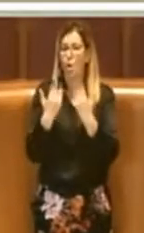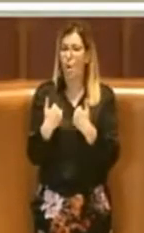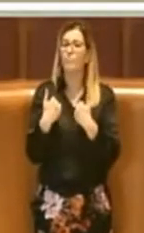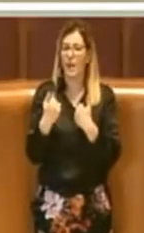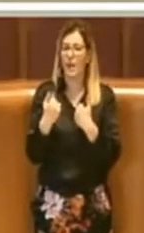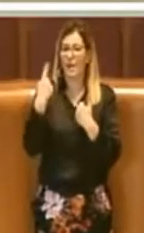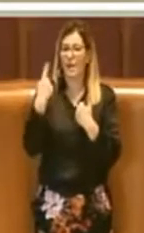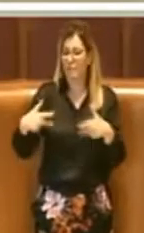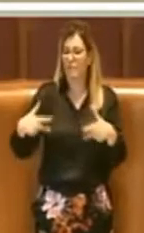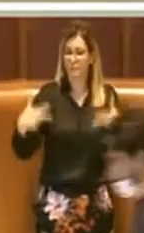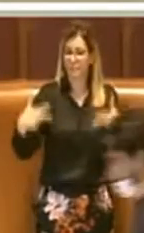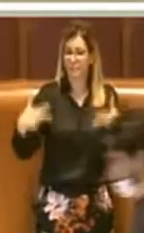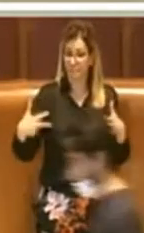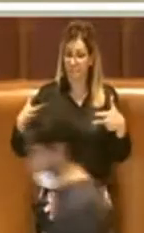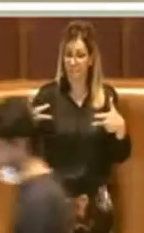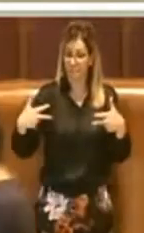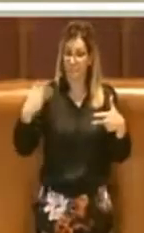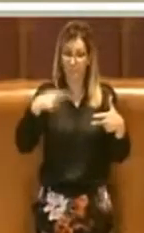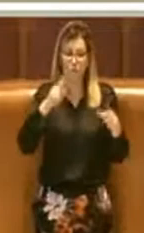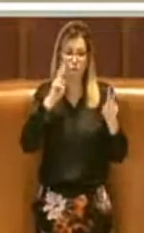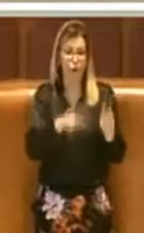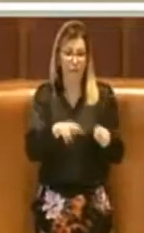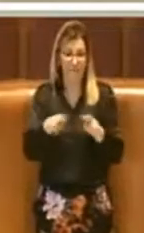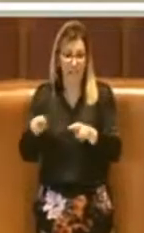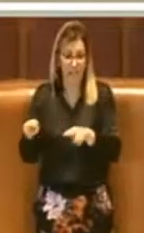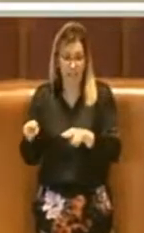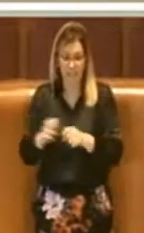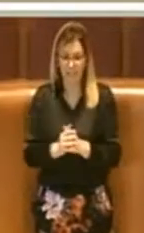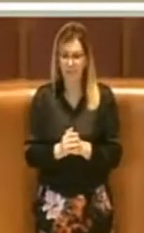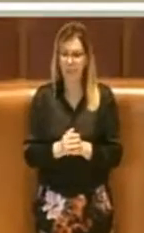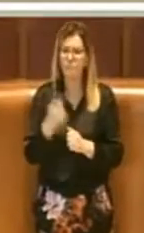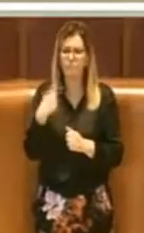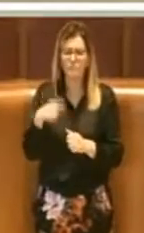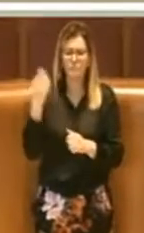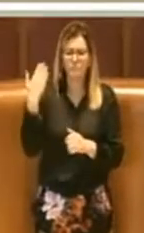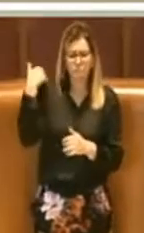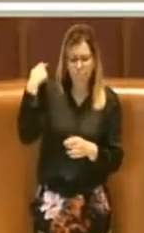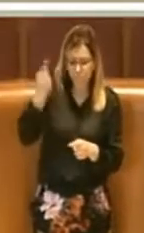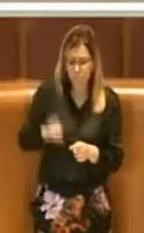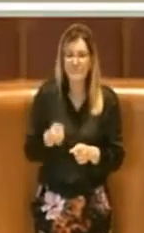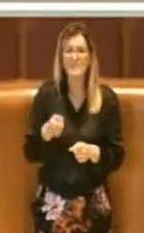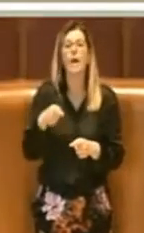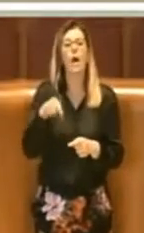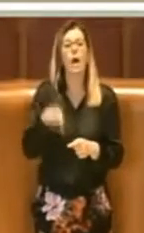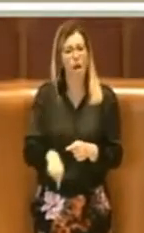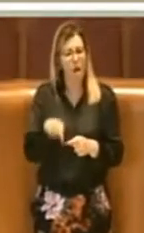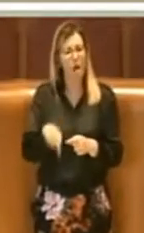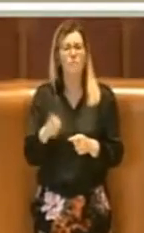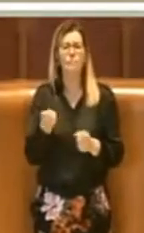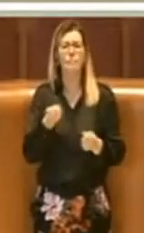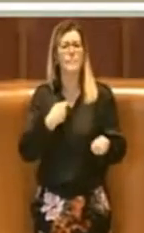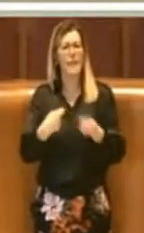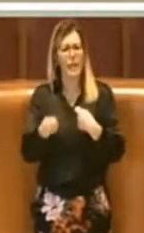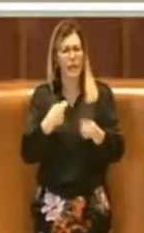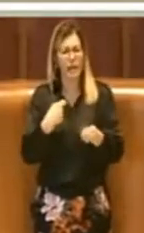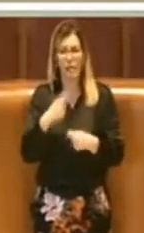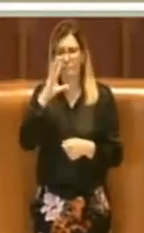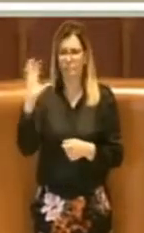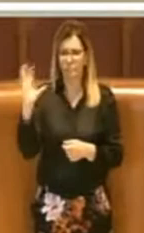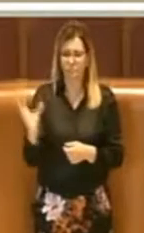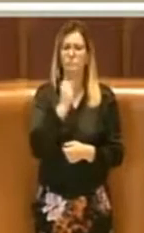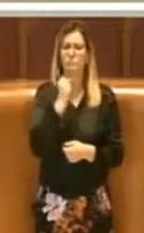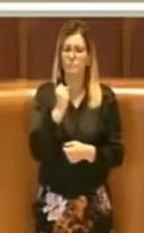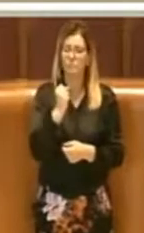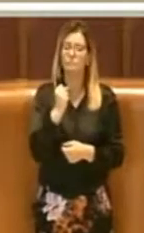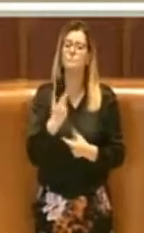Dopo un po' di tempo da quell'ordine del giorno il mercato ha capito ed ha offerto il